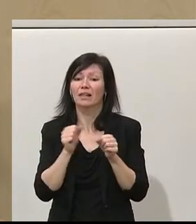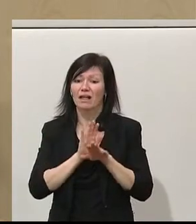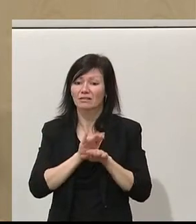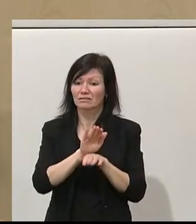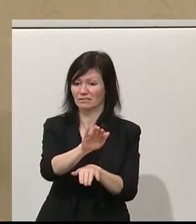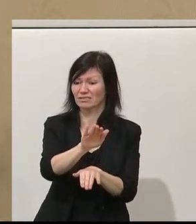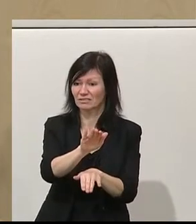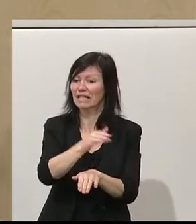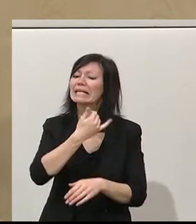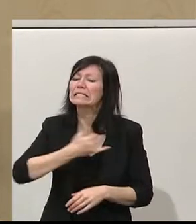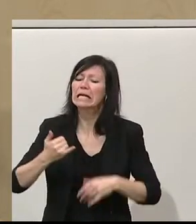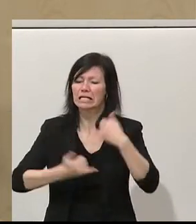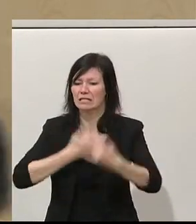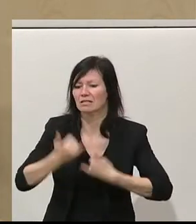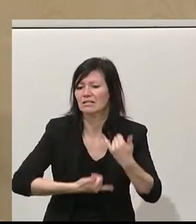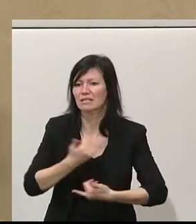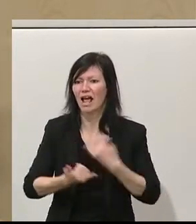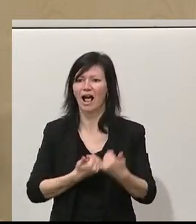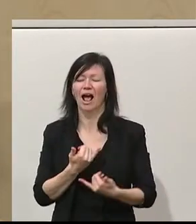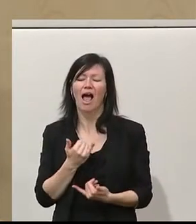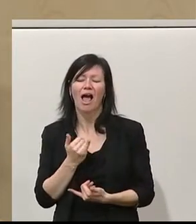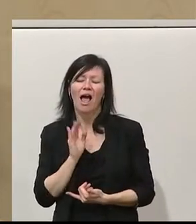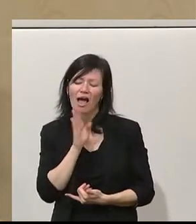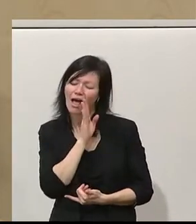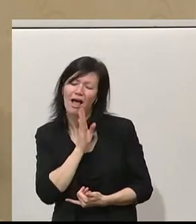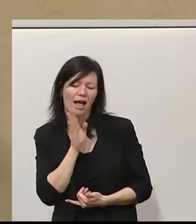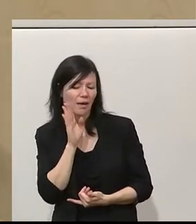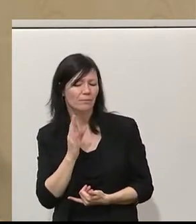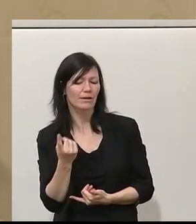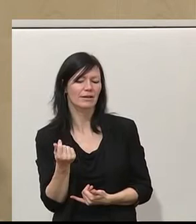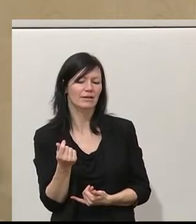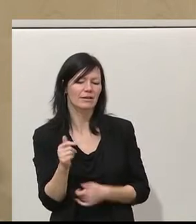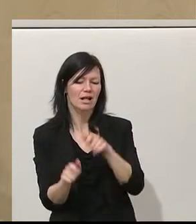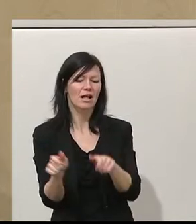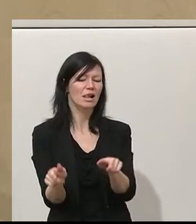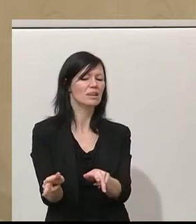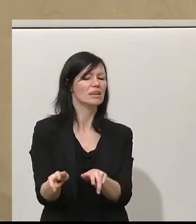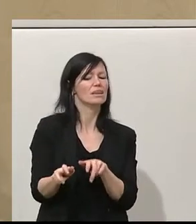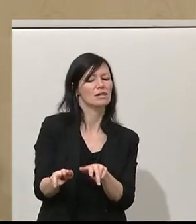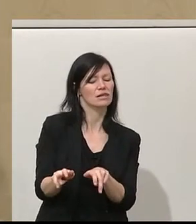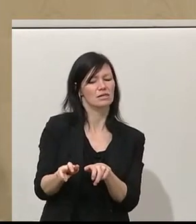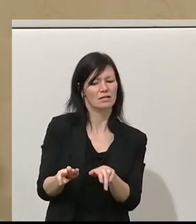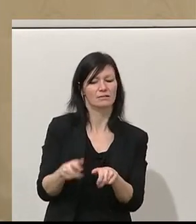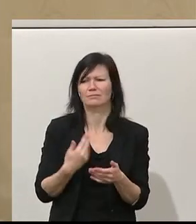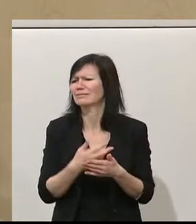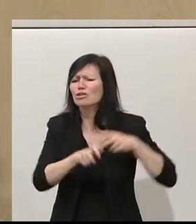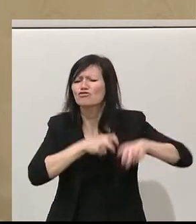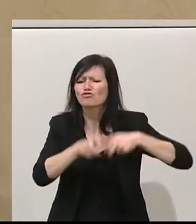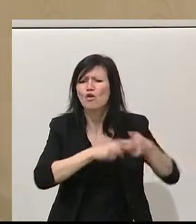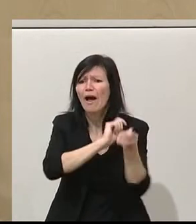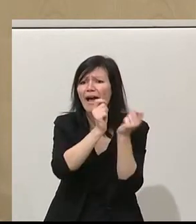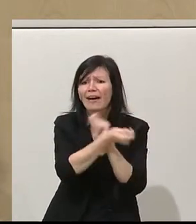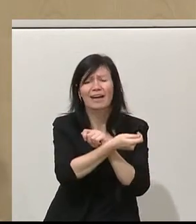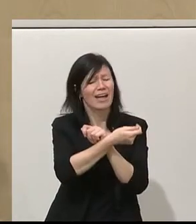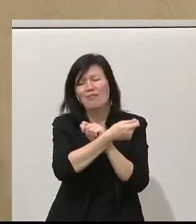jedes Jahr aufs Neue den Menschen heimlich noch mehr Geld aus dem Geldbörsel nehmen, bringt ihnen die gesamte Steuerreform nicht, sie können sich die